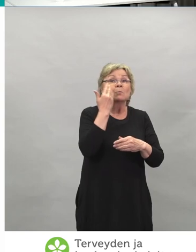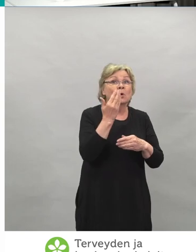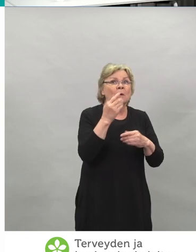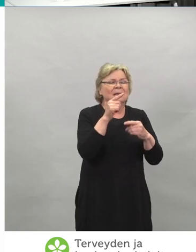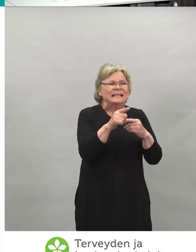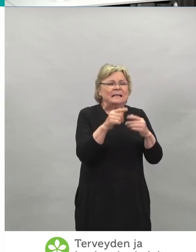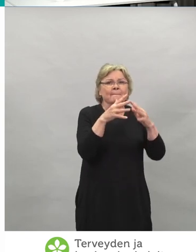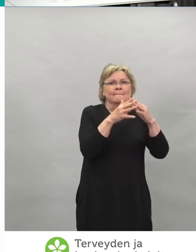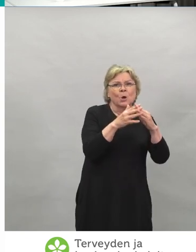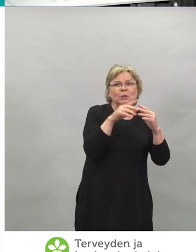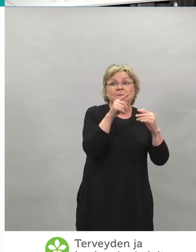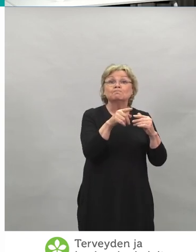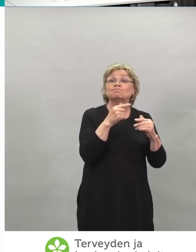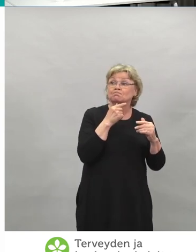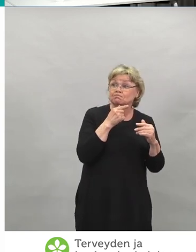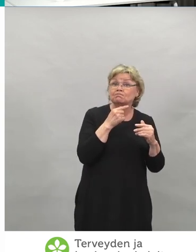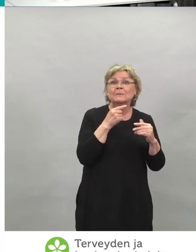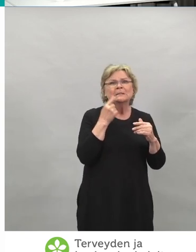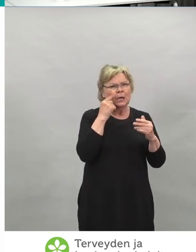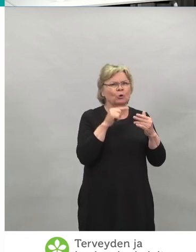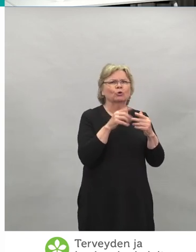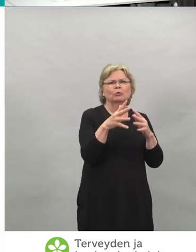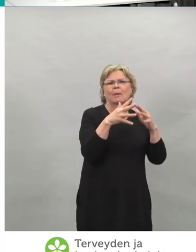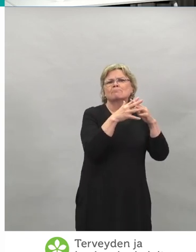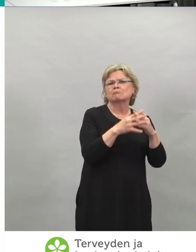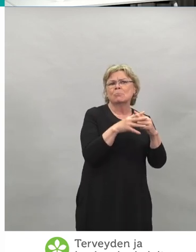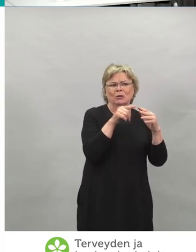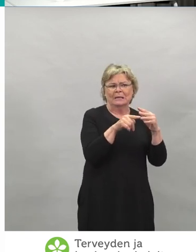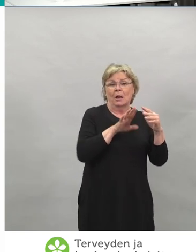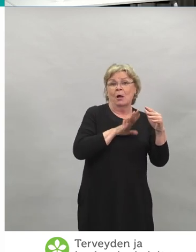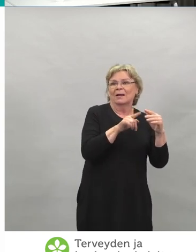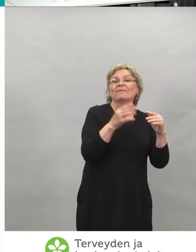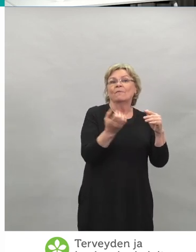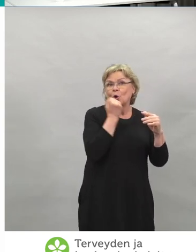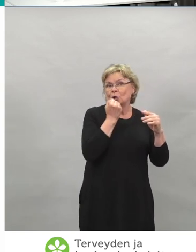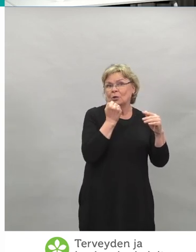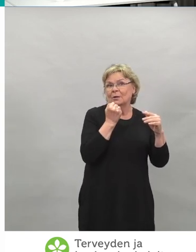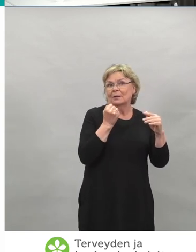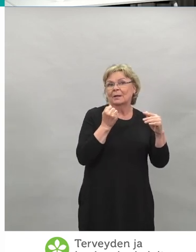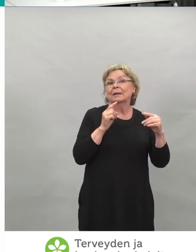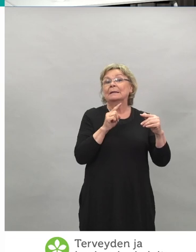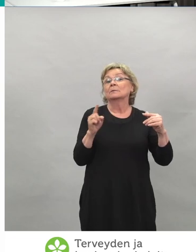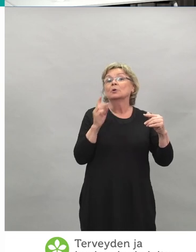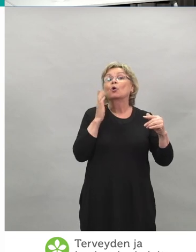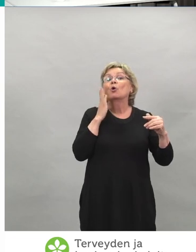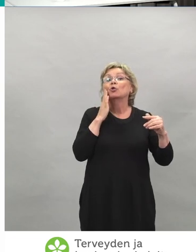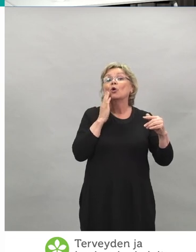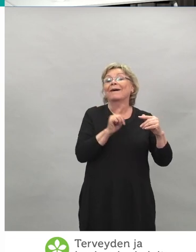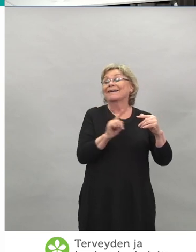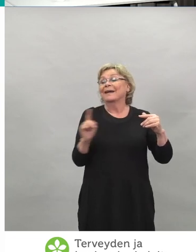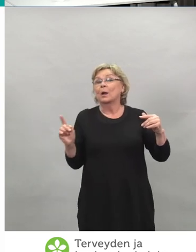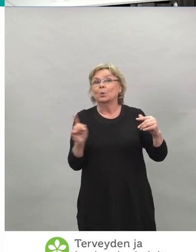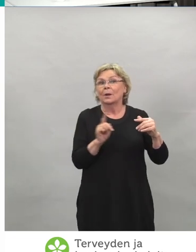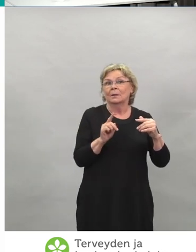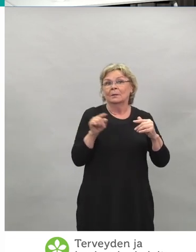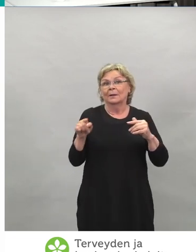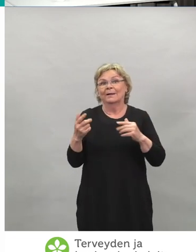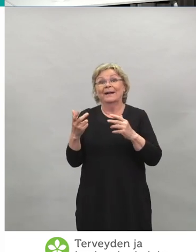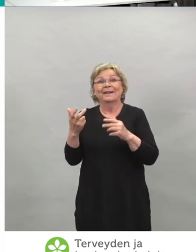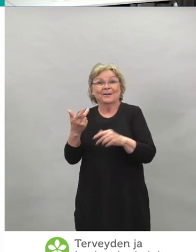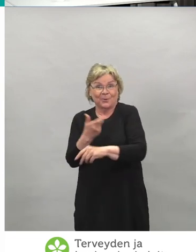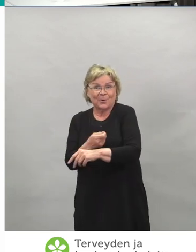sieltä mökiltä, voi käydä kerran kesässä siellä kotona, niin hakemassa rokotuksen samaan aikaan. Ja sitten,